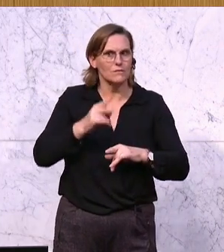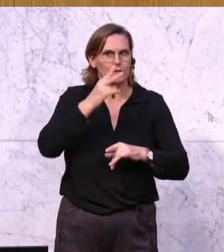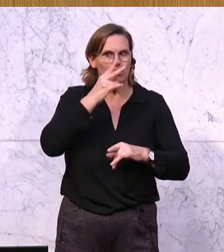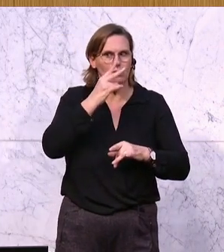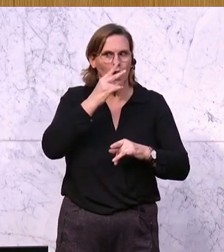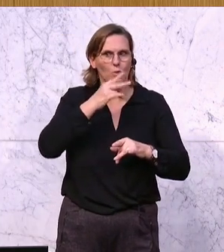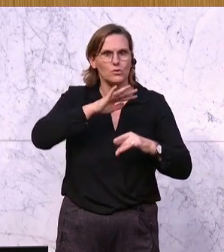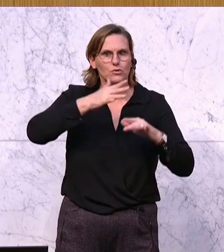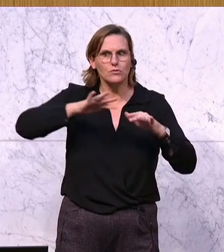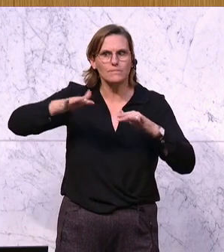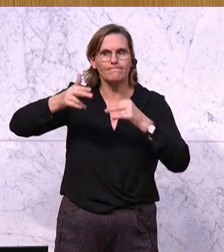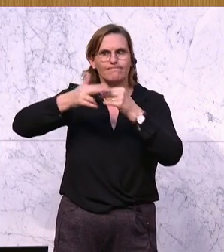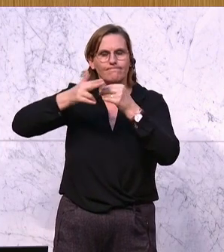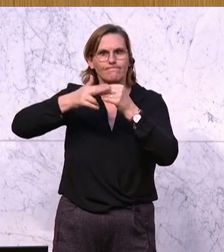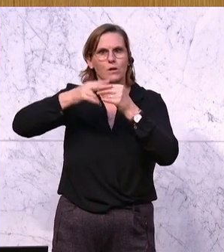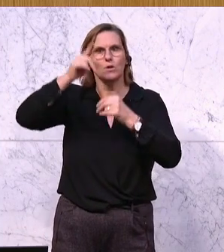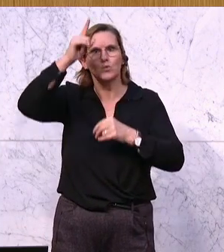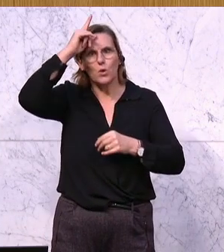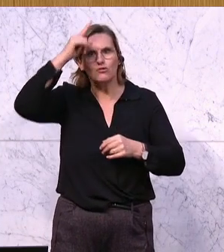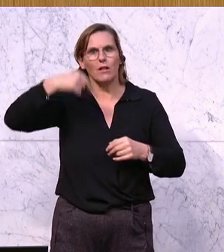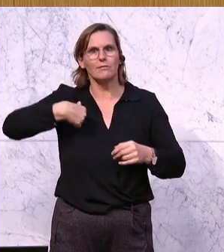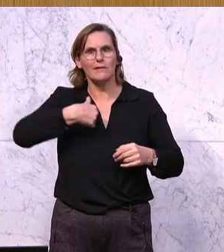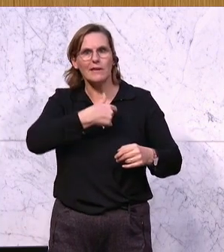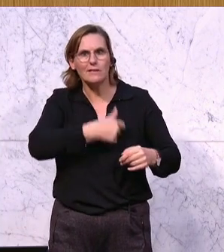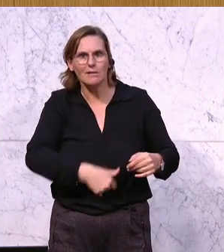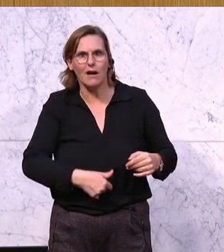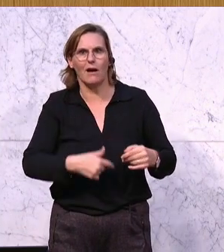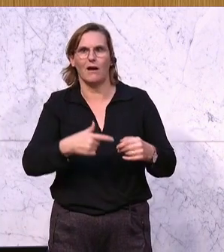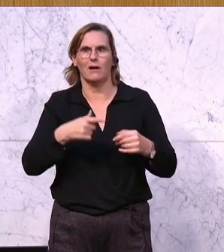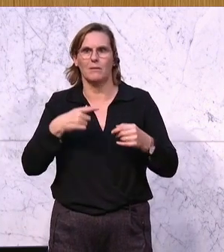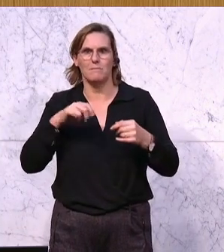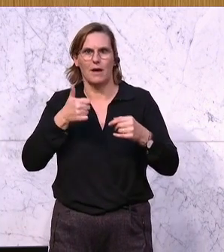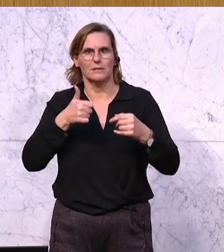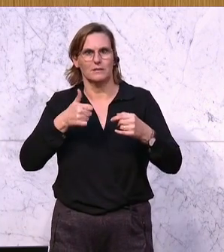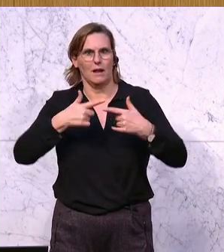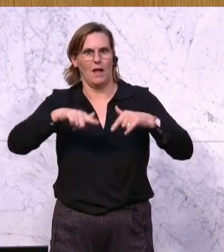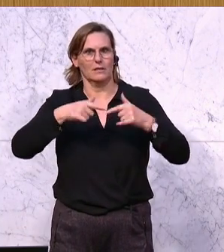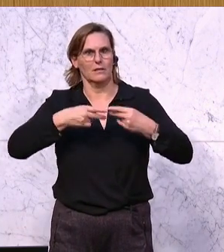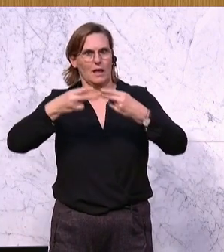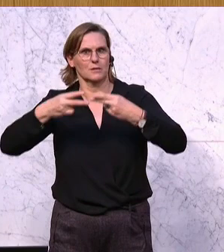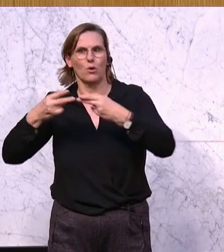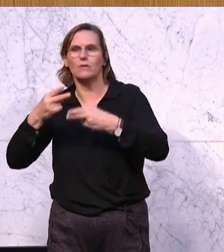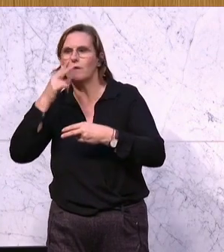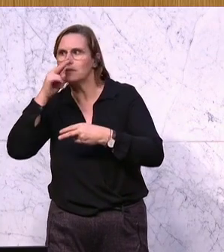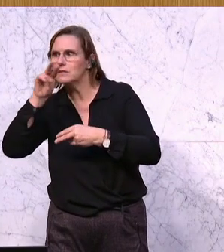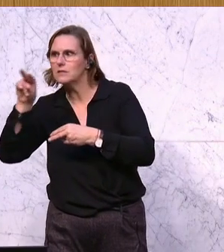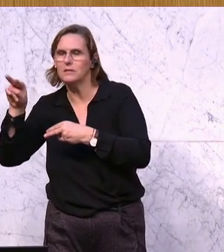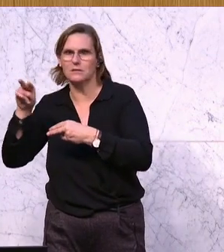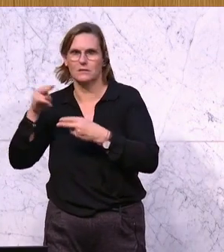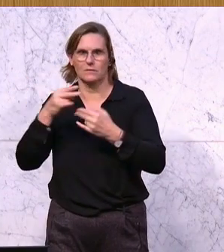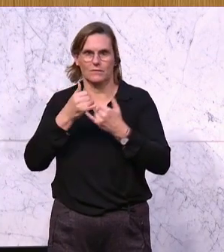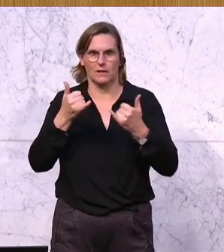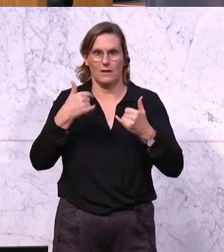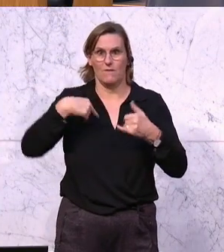Umfeld in Deutschland, in China und in sonst in ihren exportorientierten Ländern passiert. Aber was wir auch gemacht